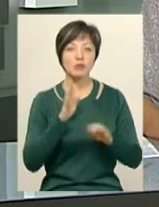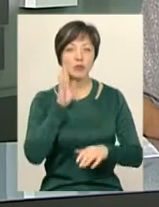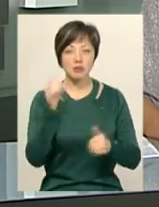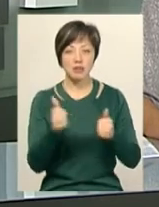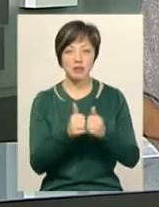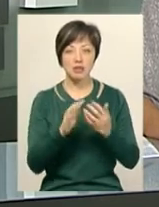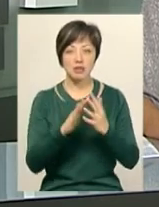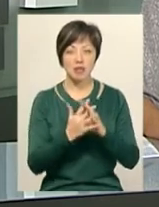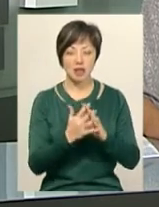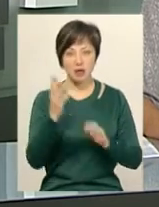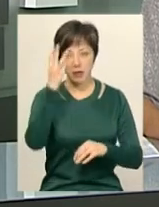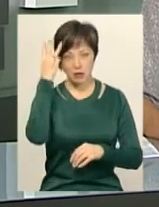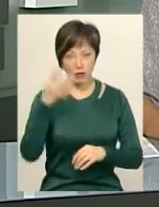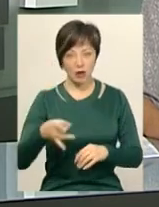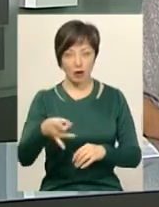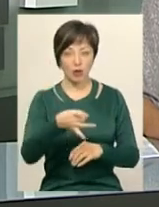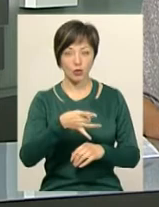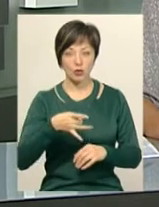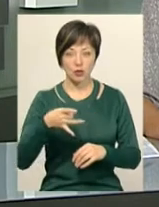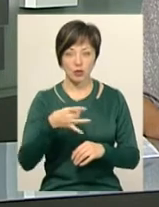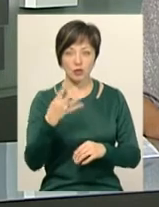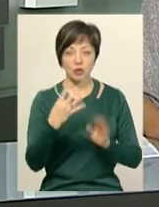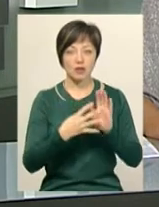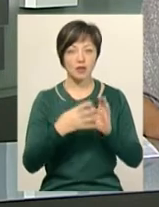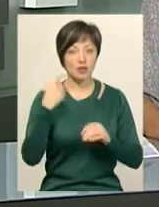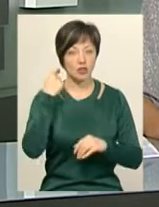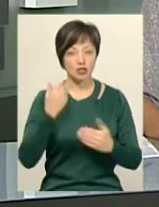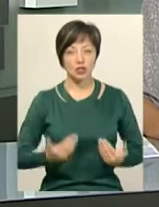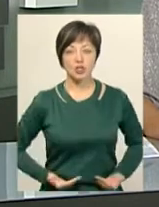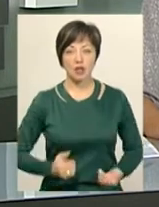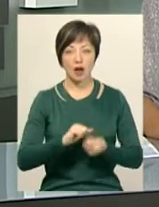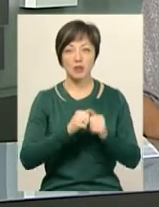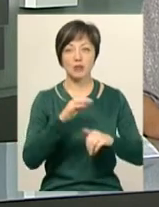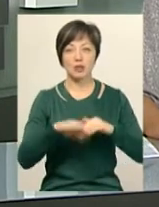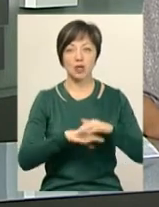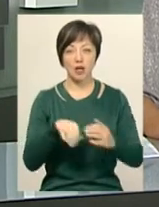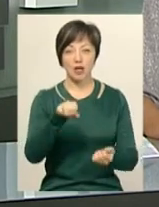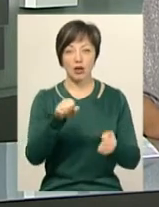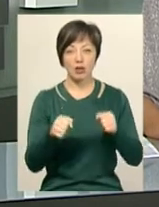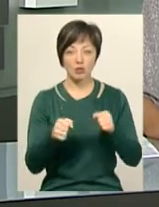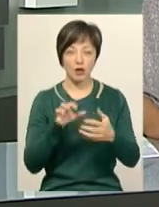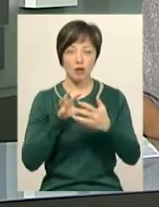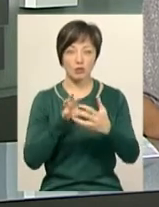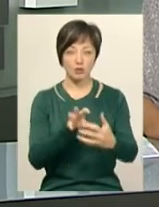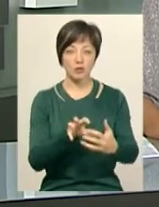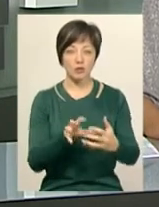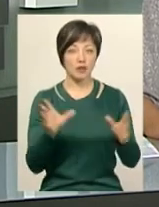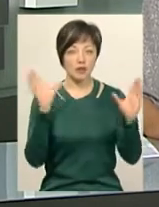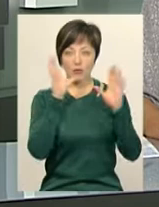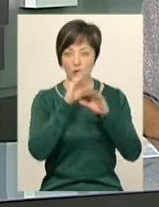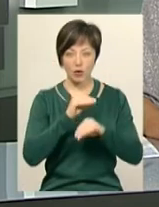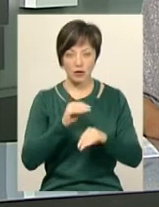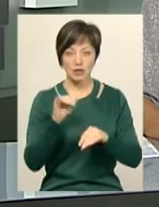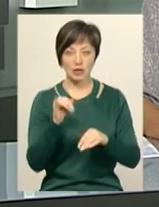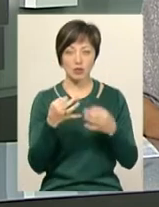поблизу села Прибузьке Хмельницького району. 49-річний житель Кам'янця-Подільського, керуючи рейсовим автобусом, не впорався з